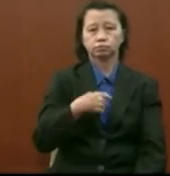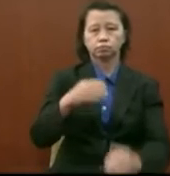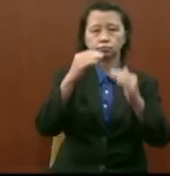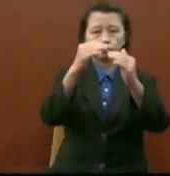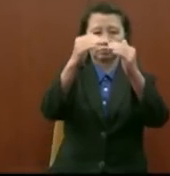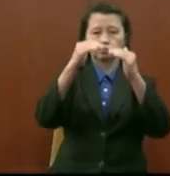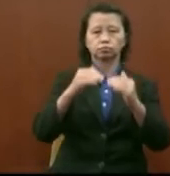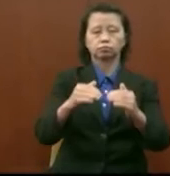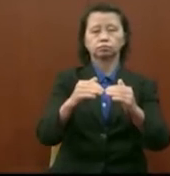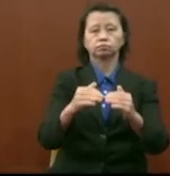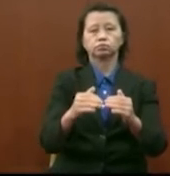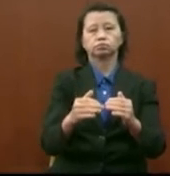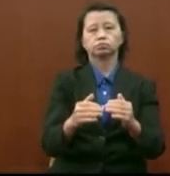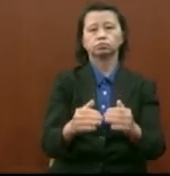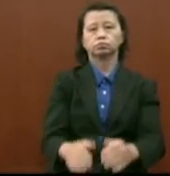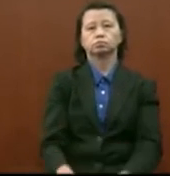kepada